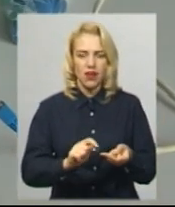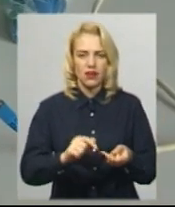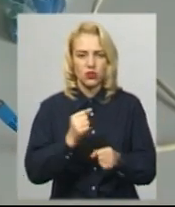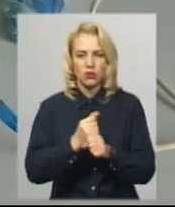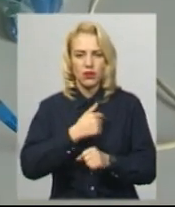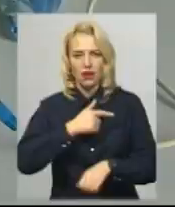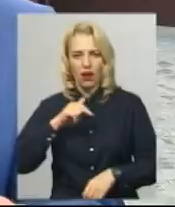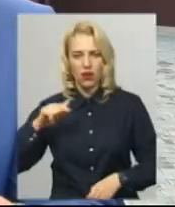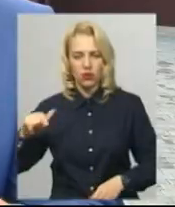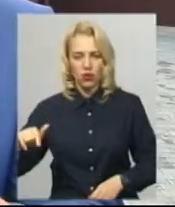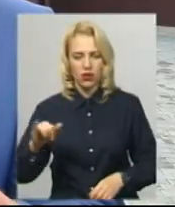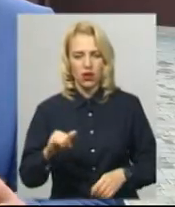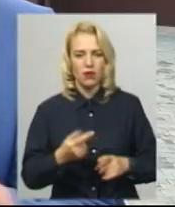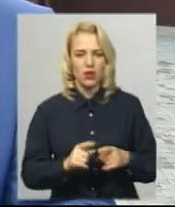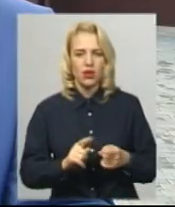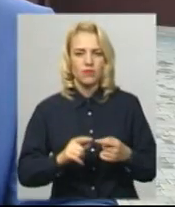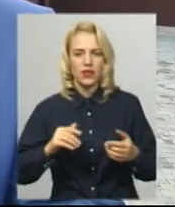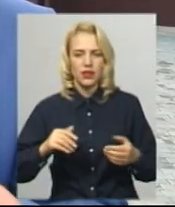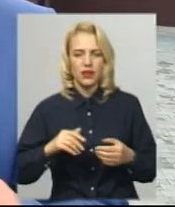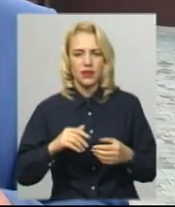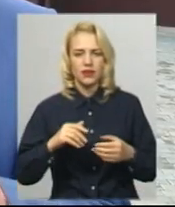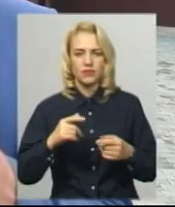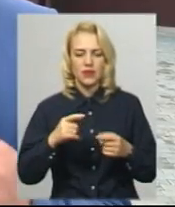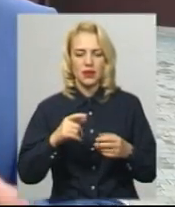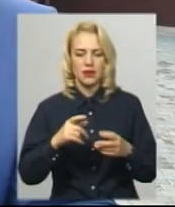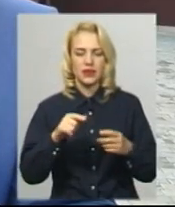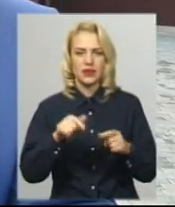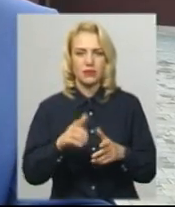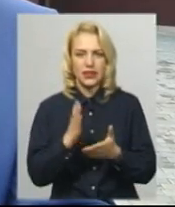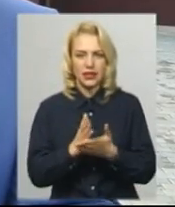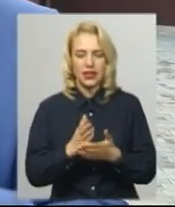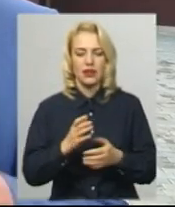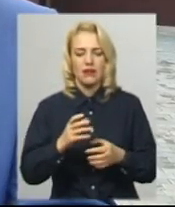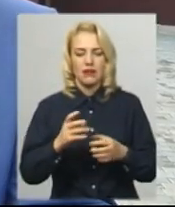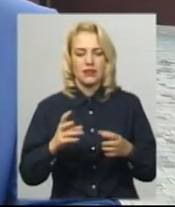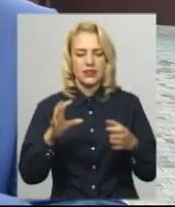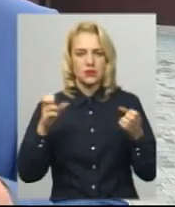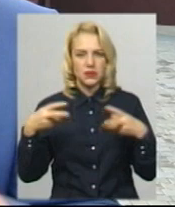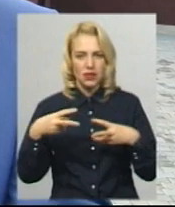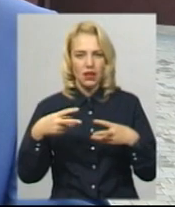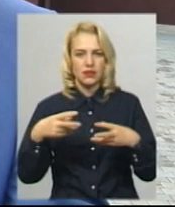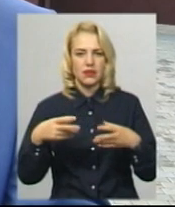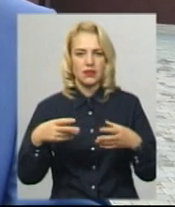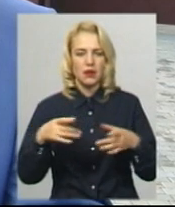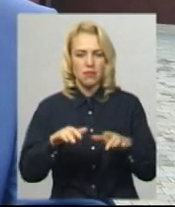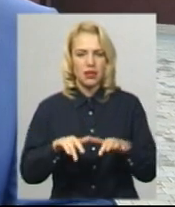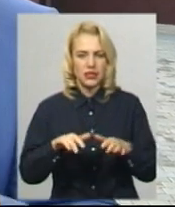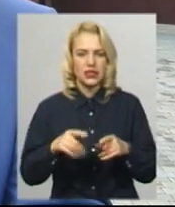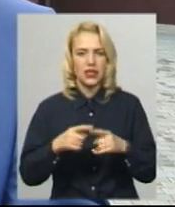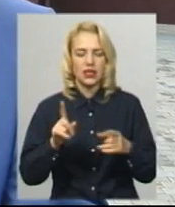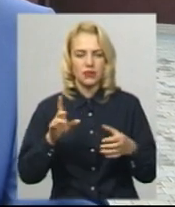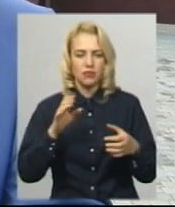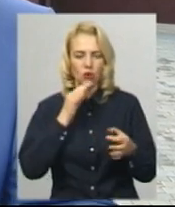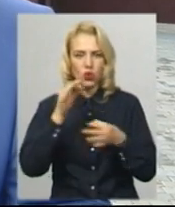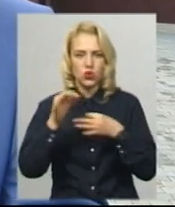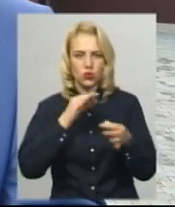коли буде встановлено телемедичні пристрої, тоді можна буде проконсультувати ці хворі і сімейні лікарні на